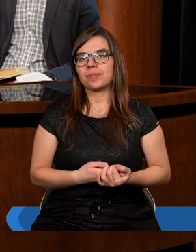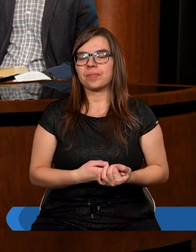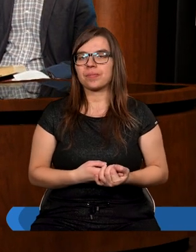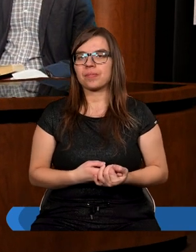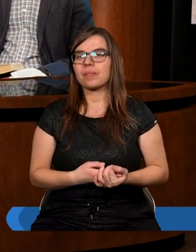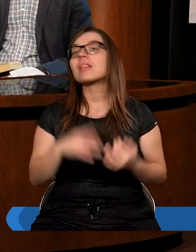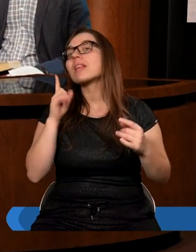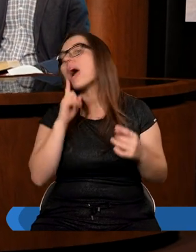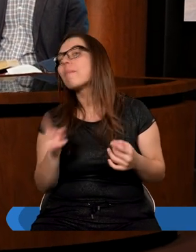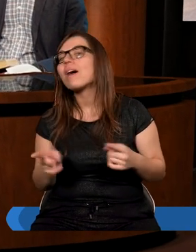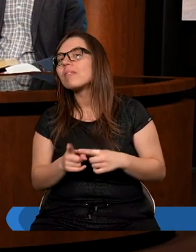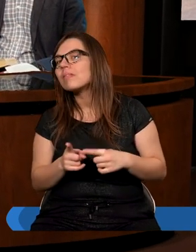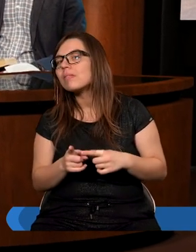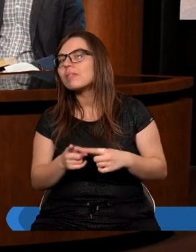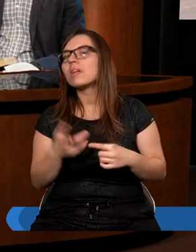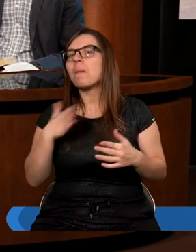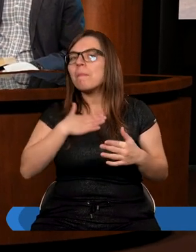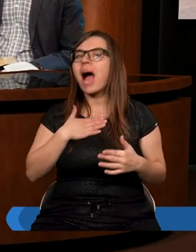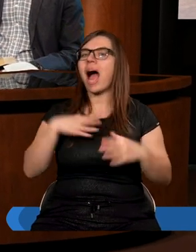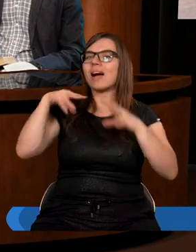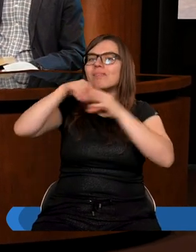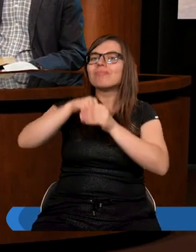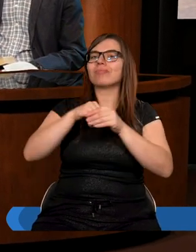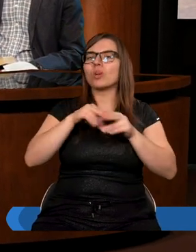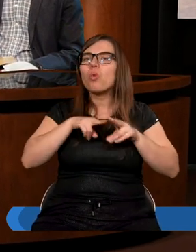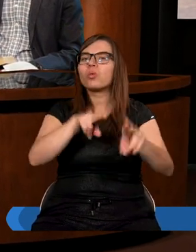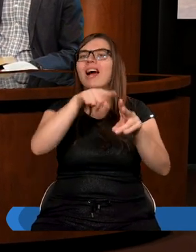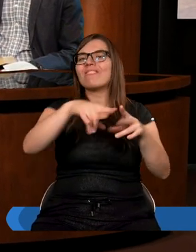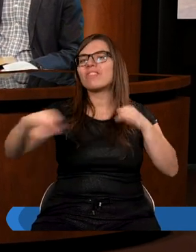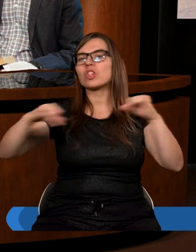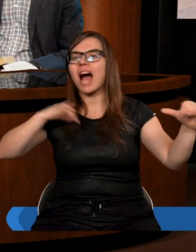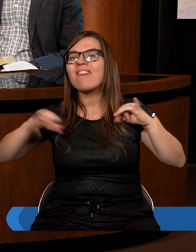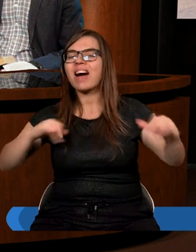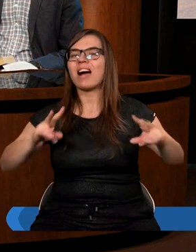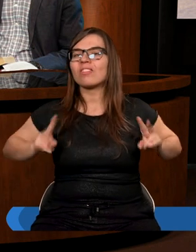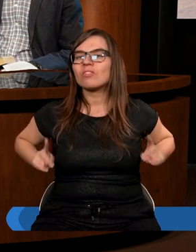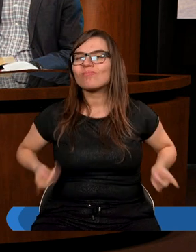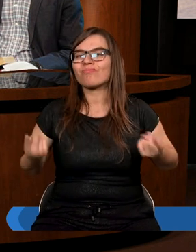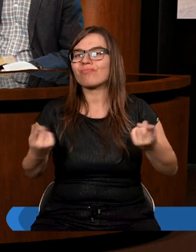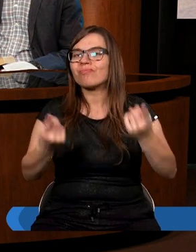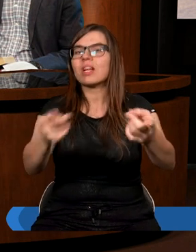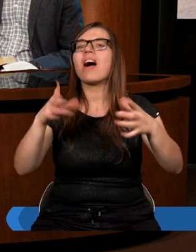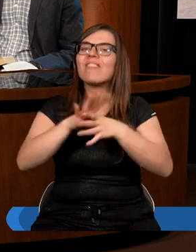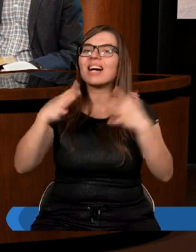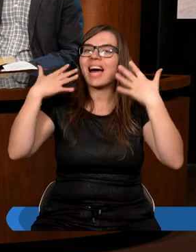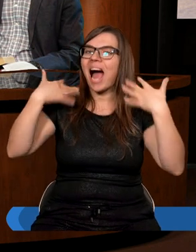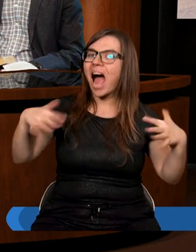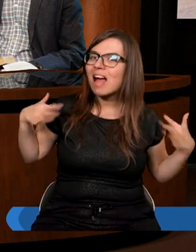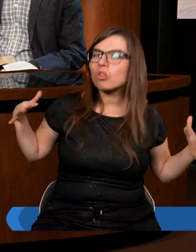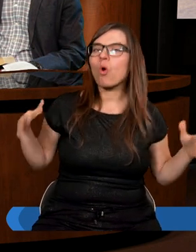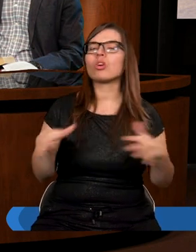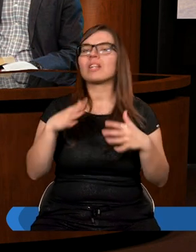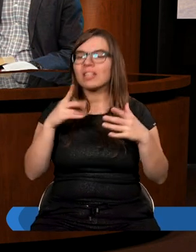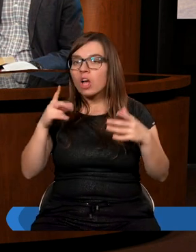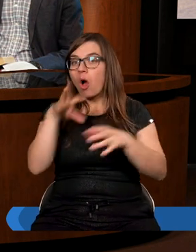a tak naprawdę mając udział w tym szafowaniu, będzie miał udział w radości oglądania